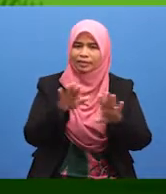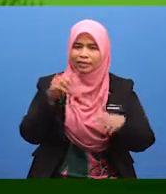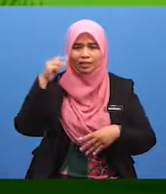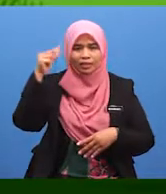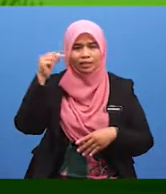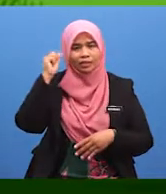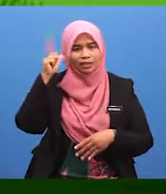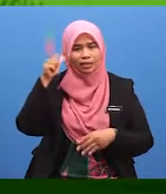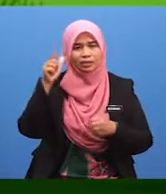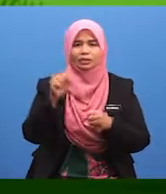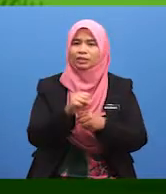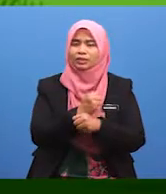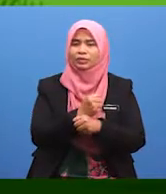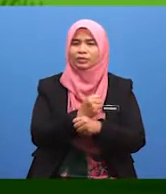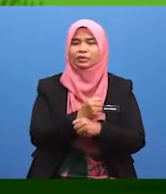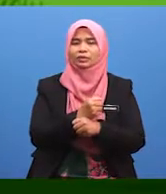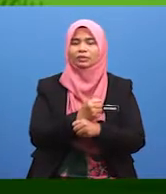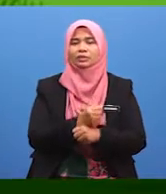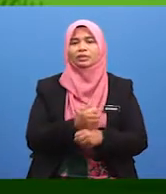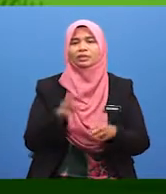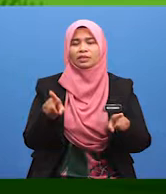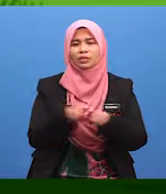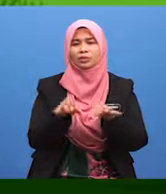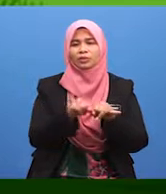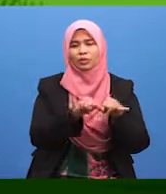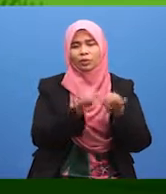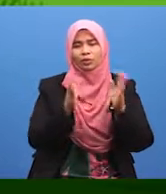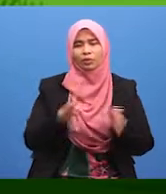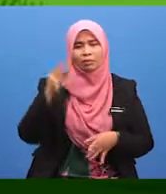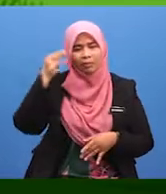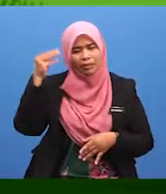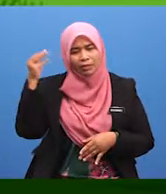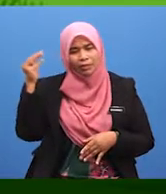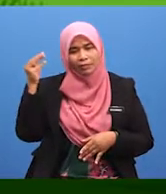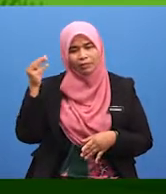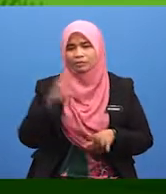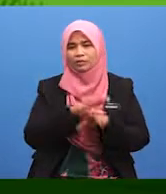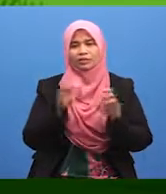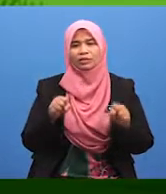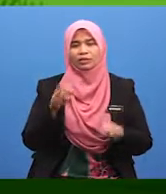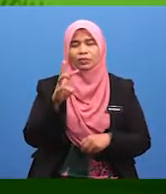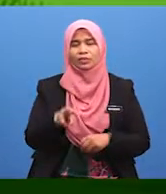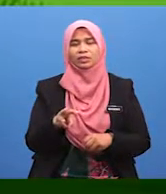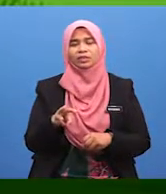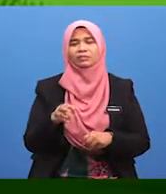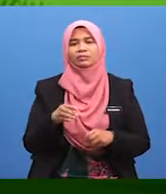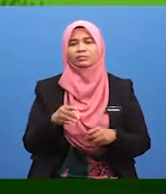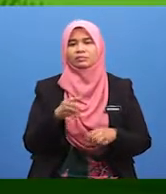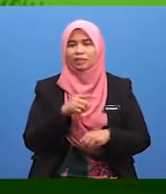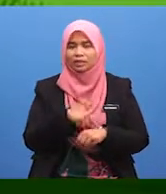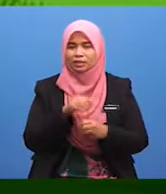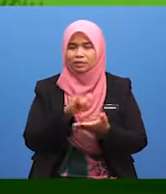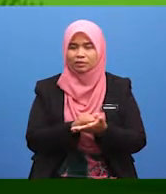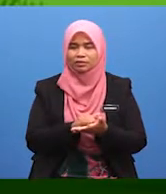akalnya sempurna. Begitu juga orang mabuk tidak wajib menaikan solat di ketika itu. Selepas